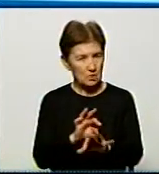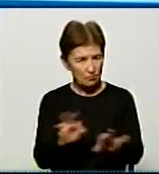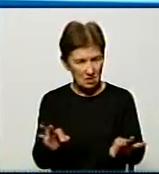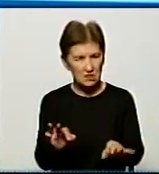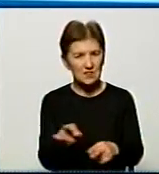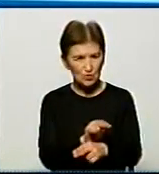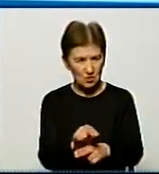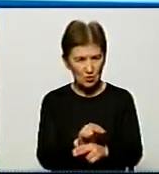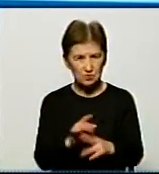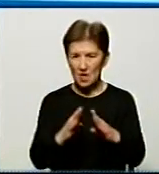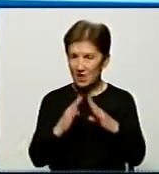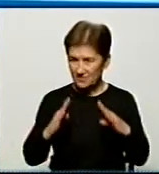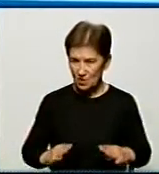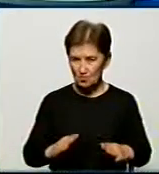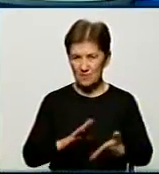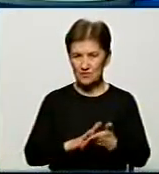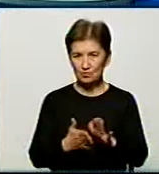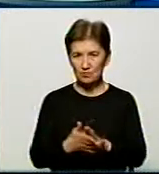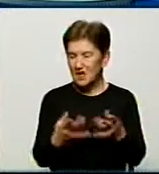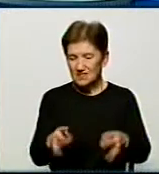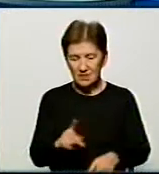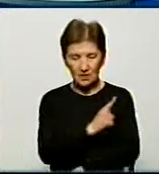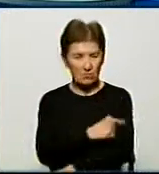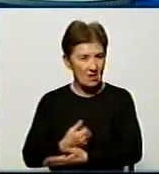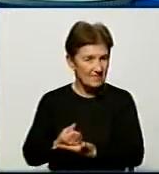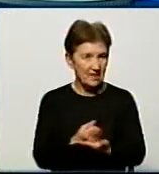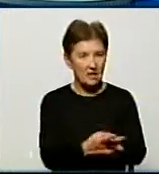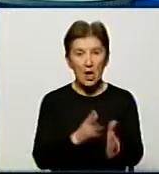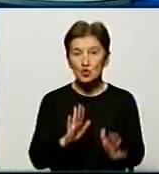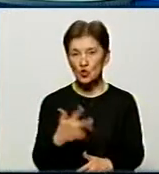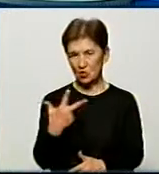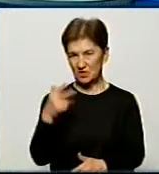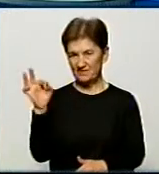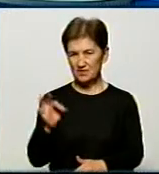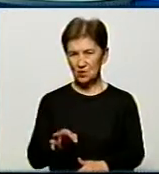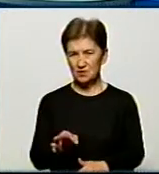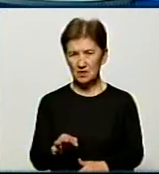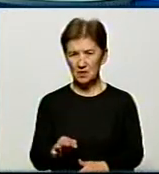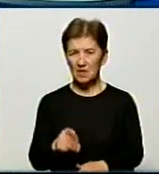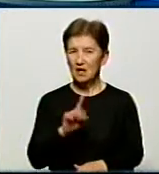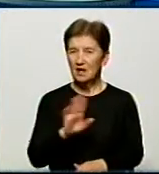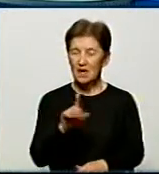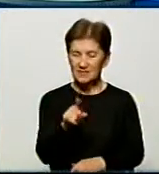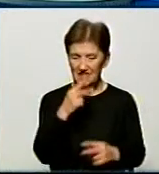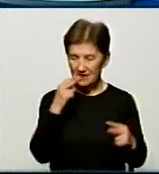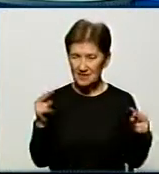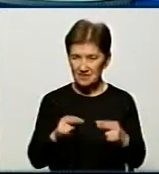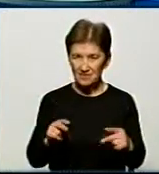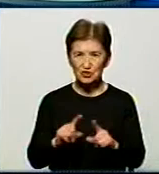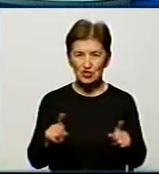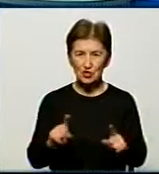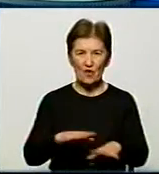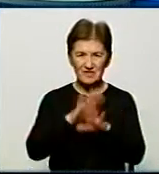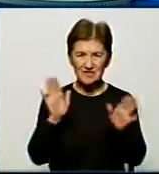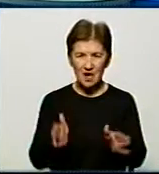лікуються в домашніх умовах, не треба лягати в лікарню? Лише 3%? Ні, це свідчить про те, що взагалі-то